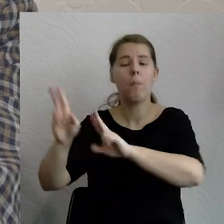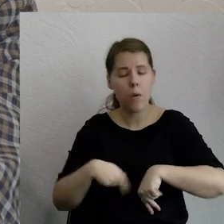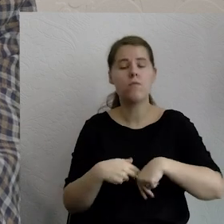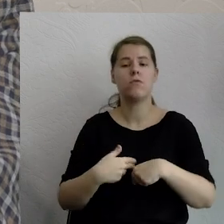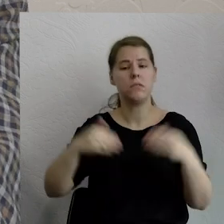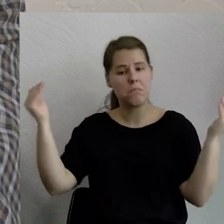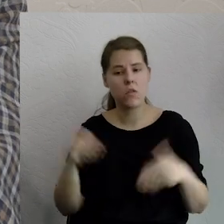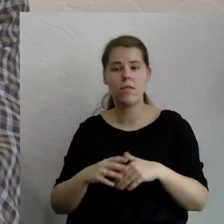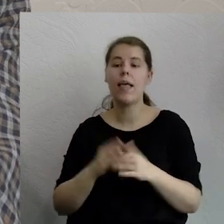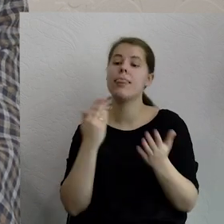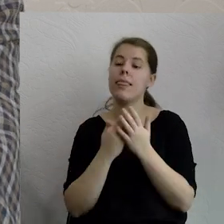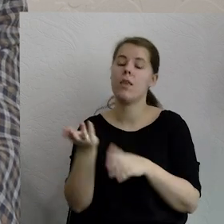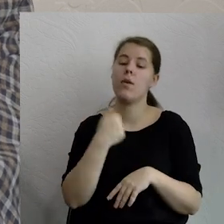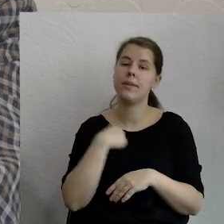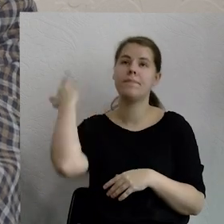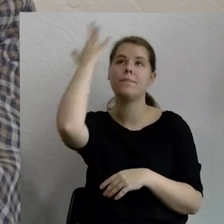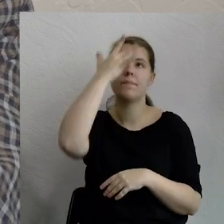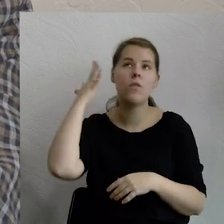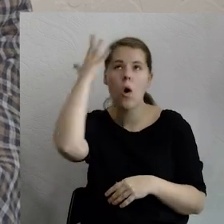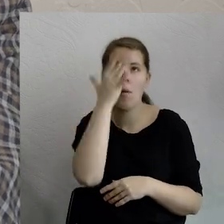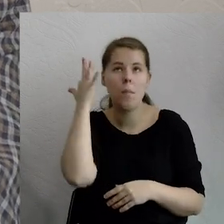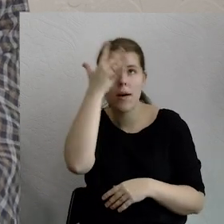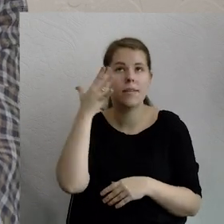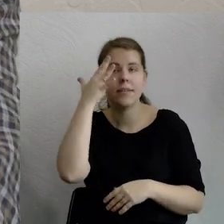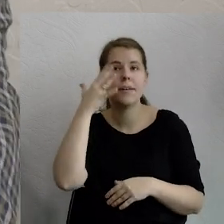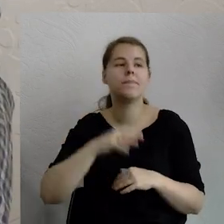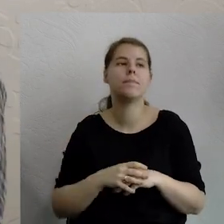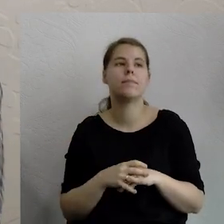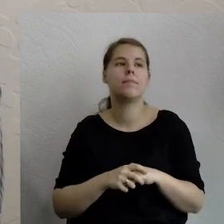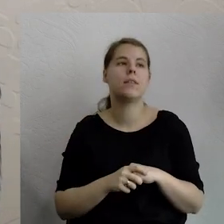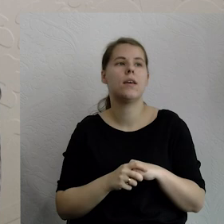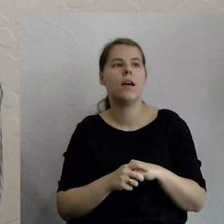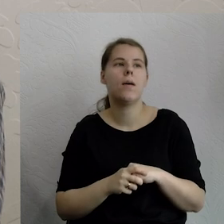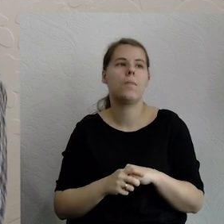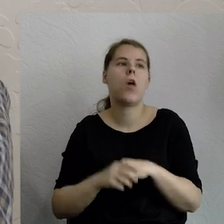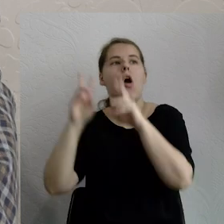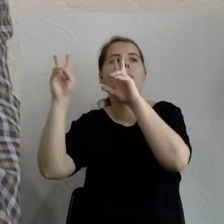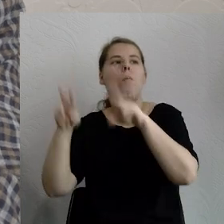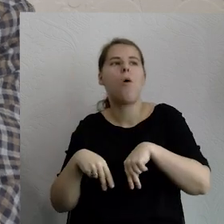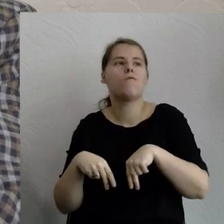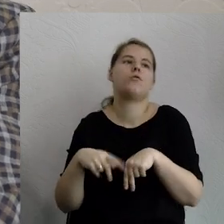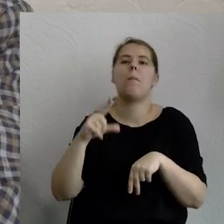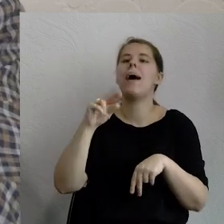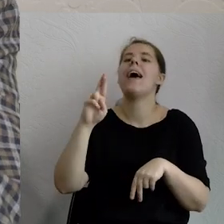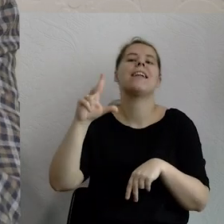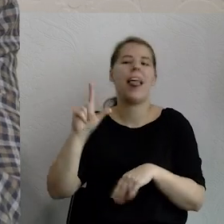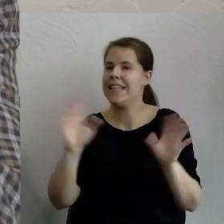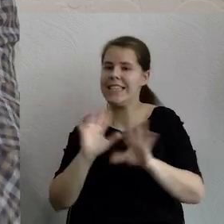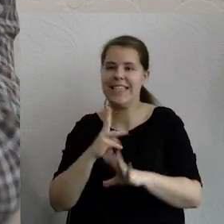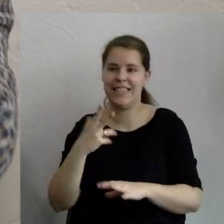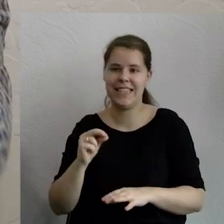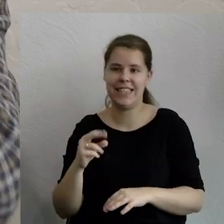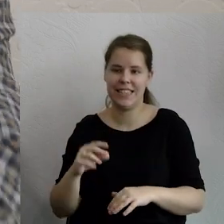W związku z czym ja sobie wyobrażam, że to jest taki, nie chcę powiedzieć powrót do PRL-u, no bo nie w tym sensie. wracamy do